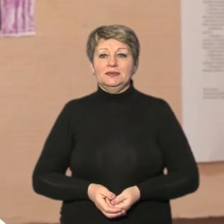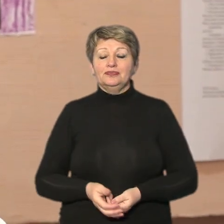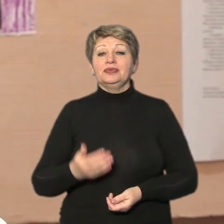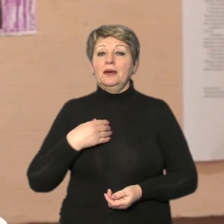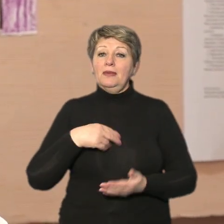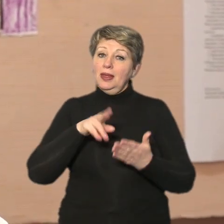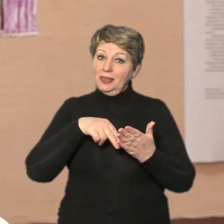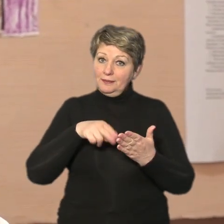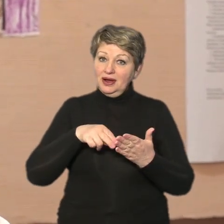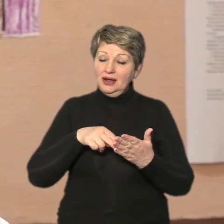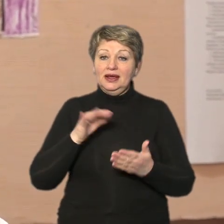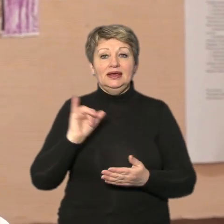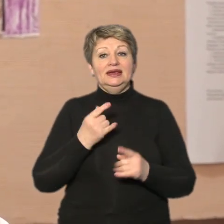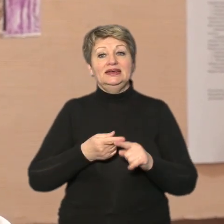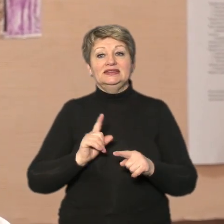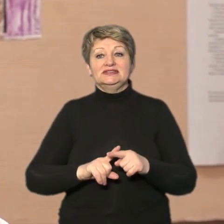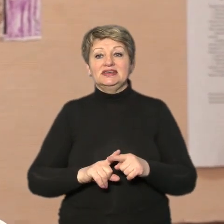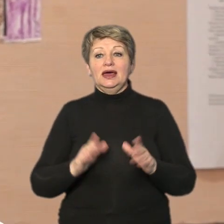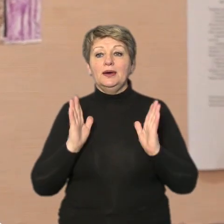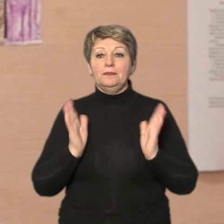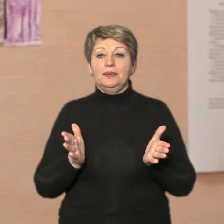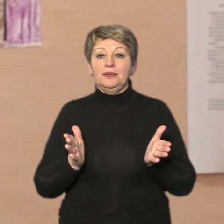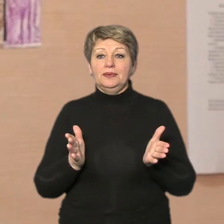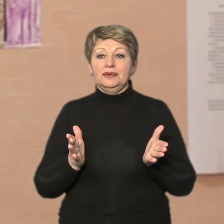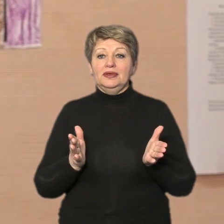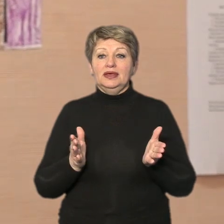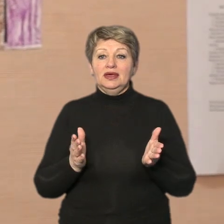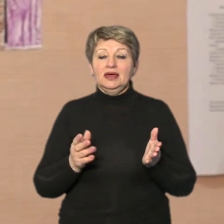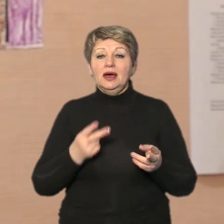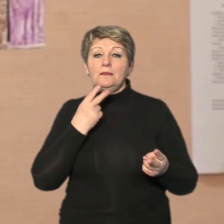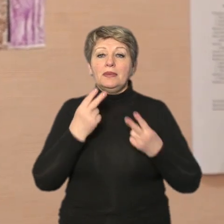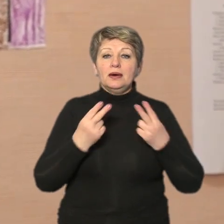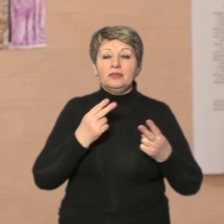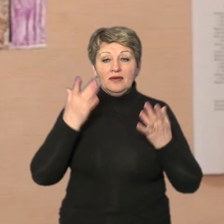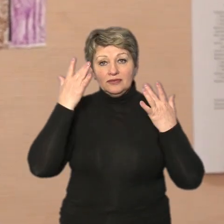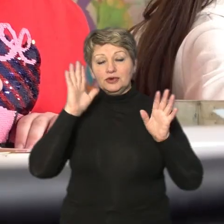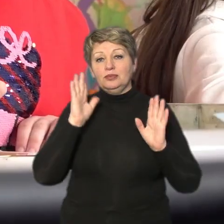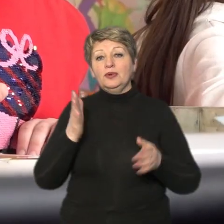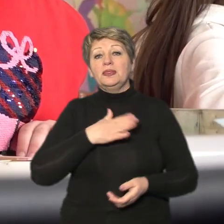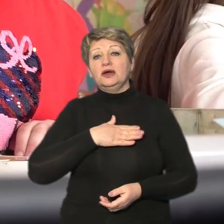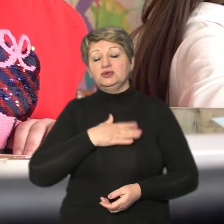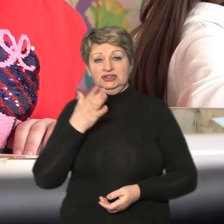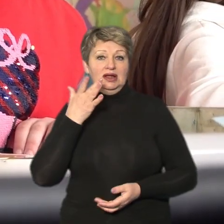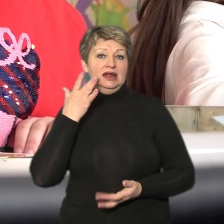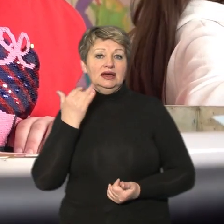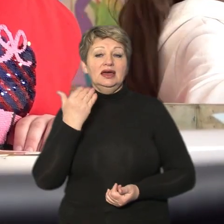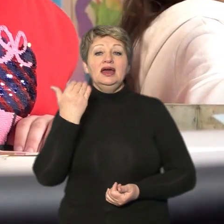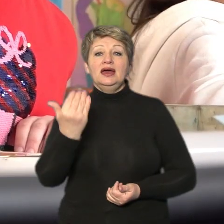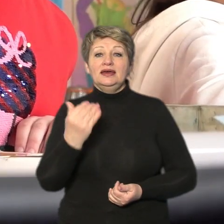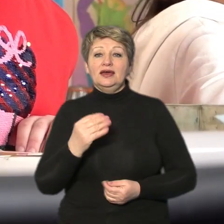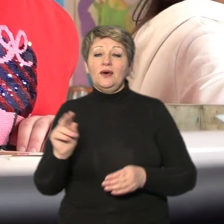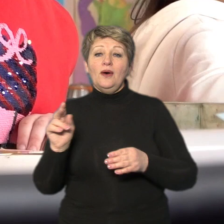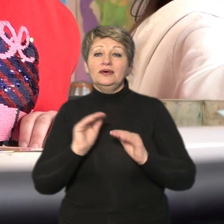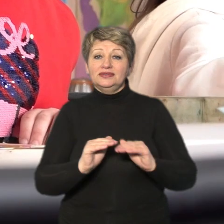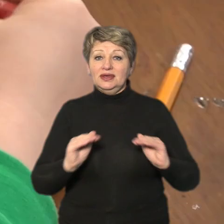малюєш і це комусь покидає руки тут подивити комусь може стане легше якось на лечі її вихованці це одне з